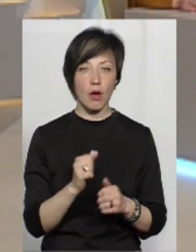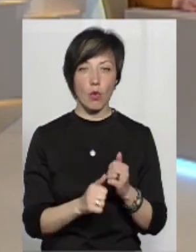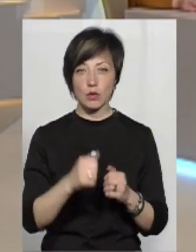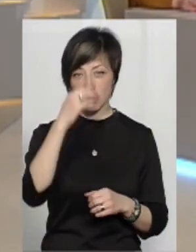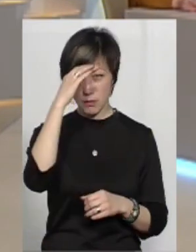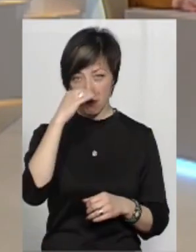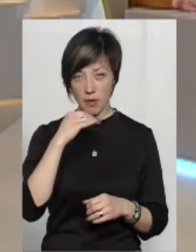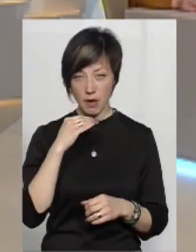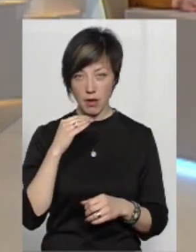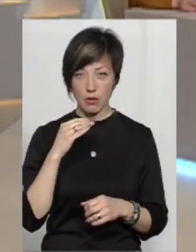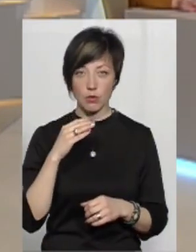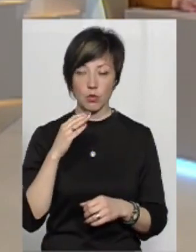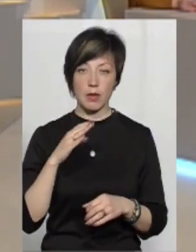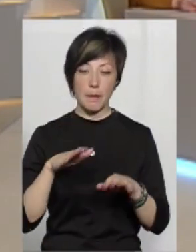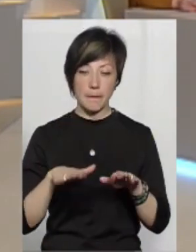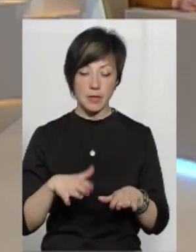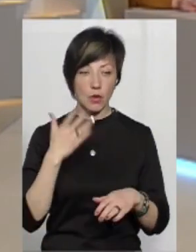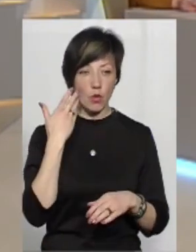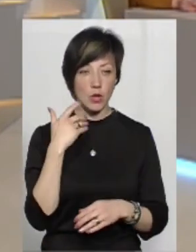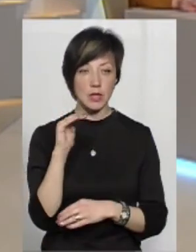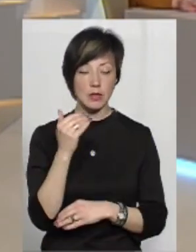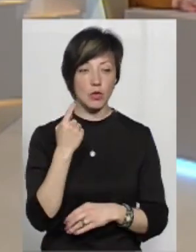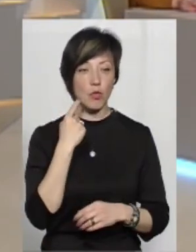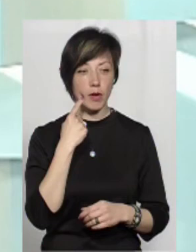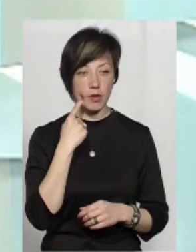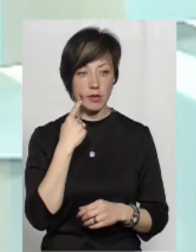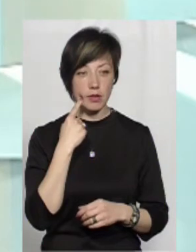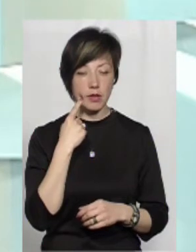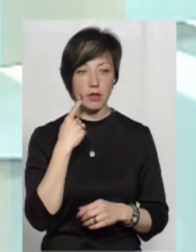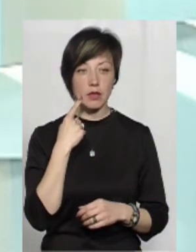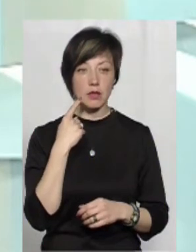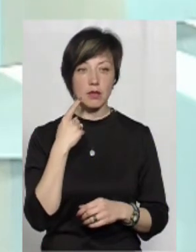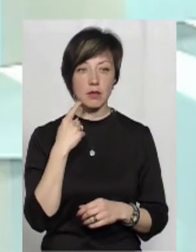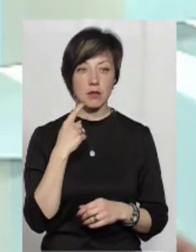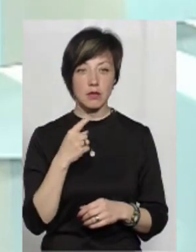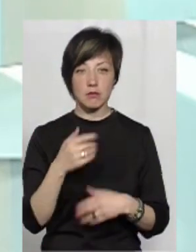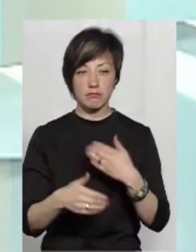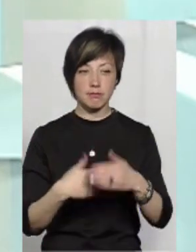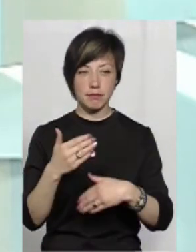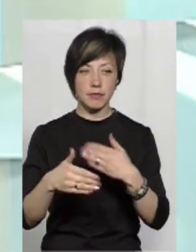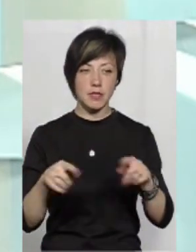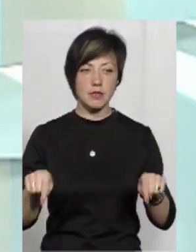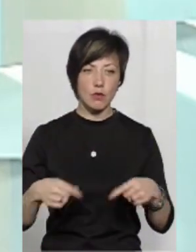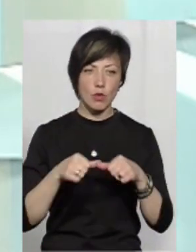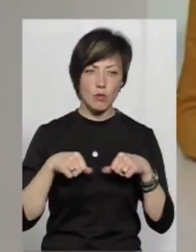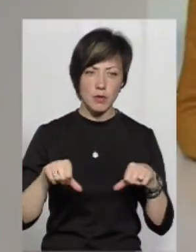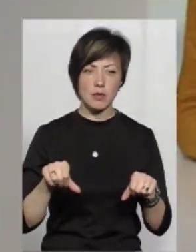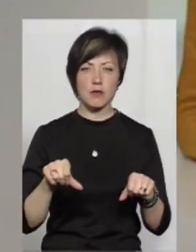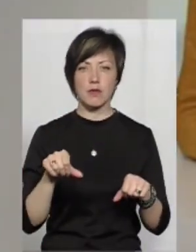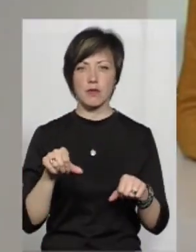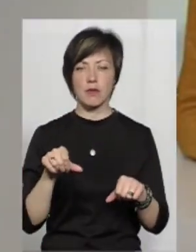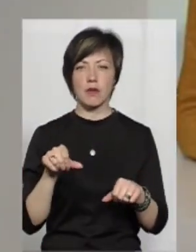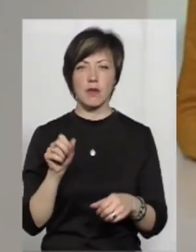кожен батько на місці, коли його дитину образили, піде по цьому всьому шляху створювати комісію,